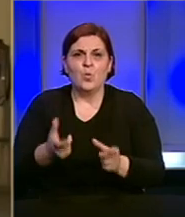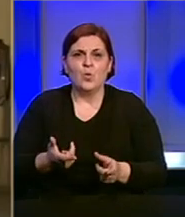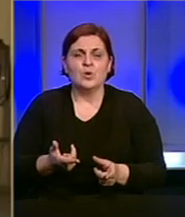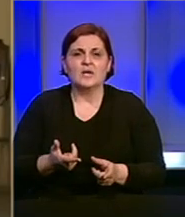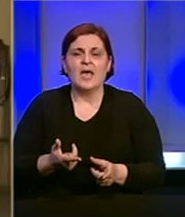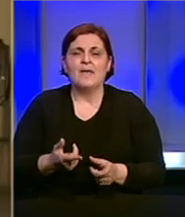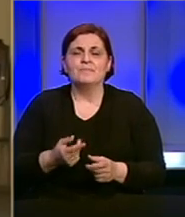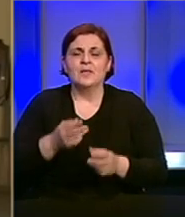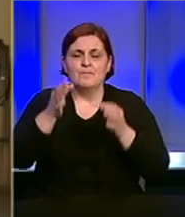preventivnih mjera. Nedo?